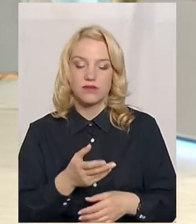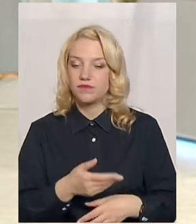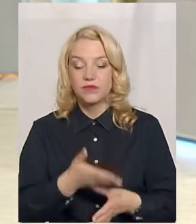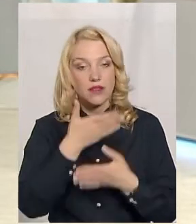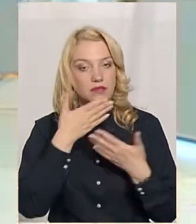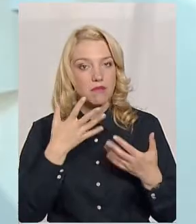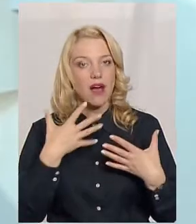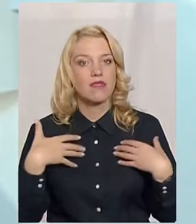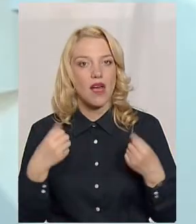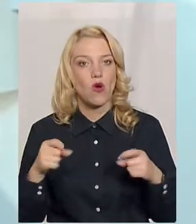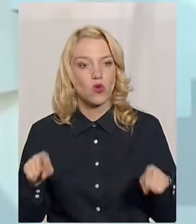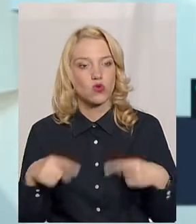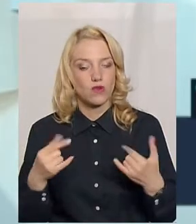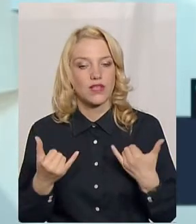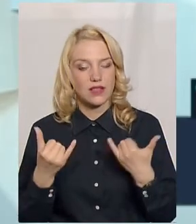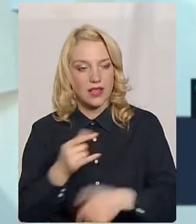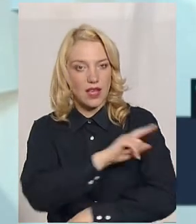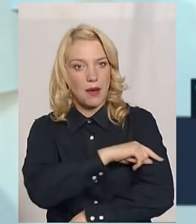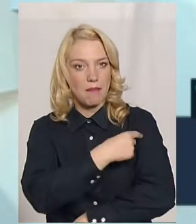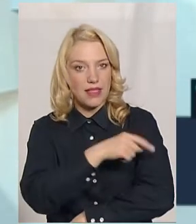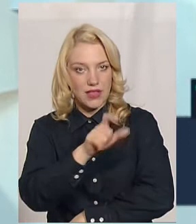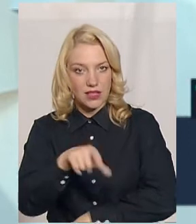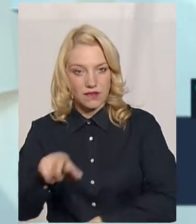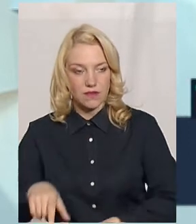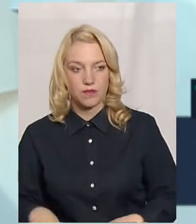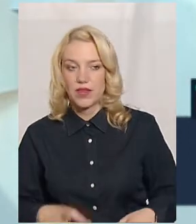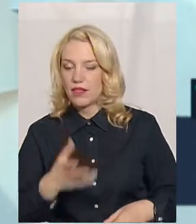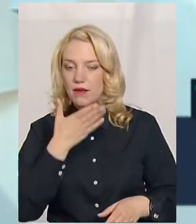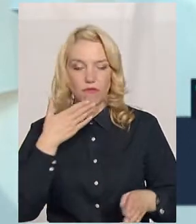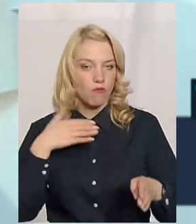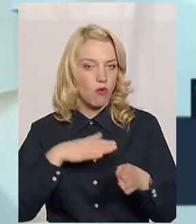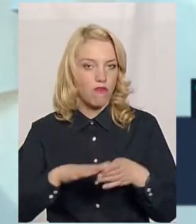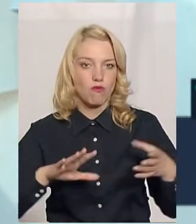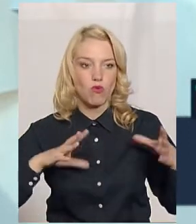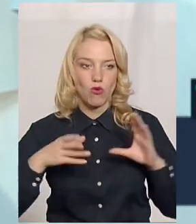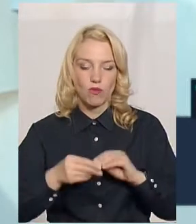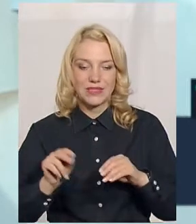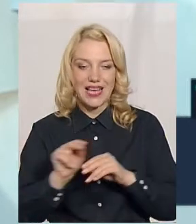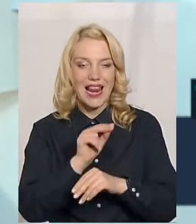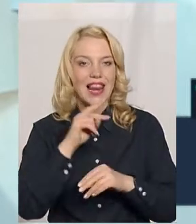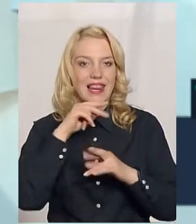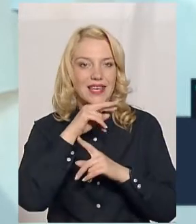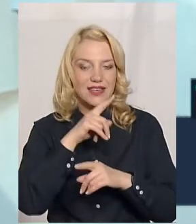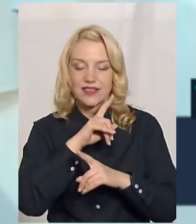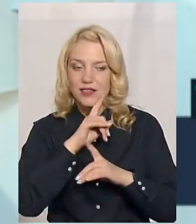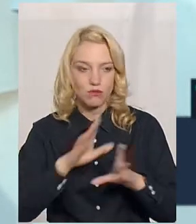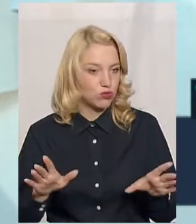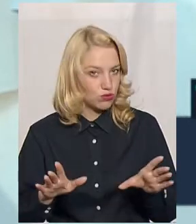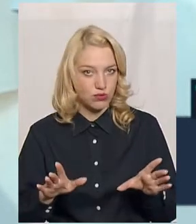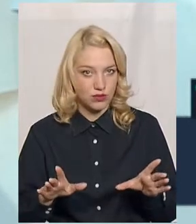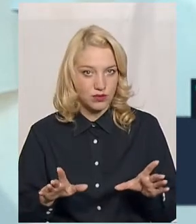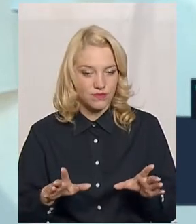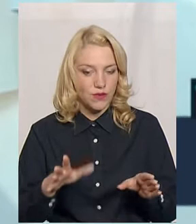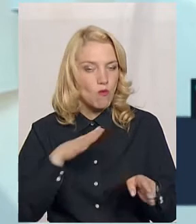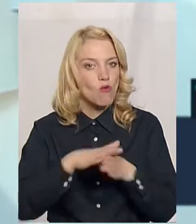оздоровлення медичному персоналу. По-друге, не в повному обсязі будуть ліки в стаціонарі. Не в повному, на жаль.